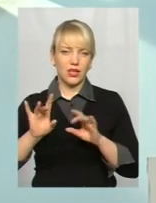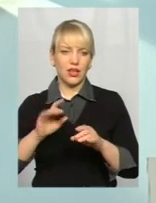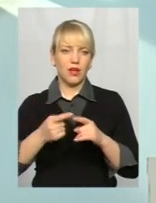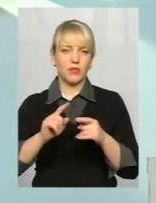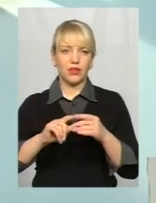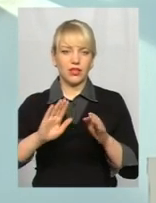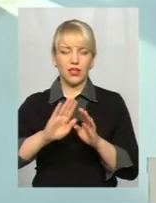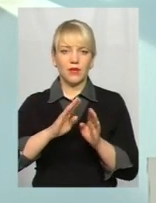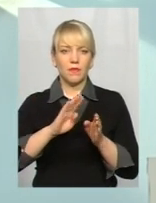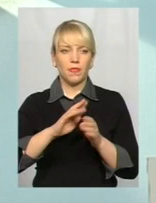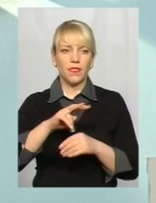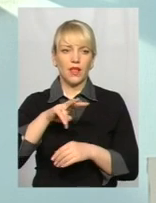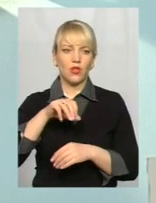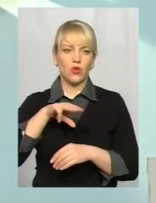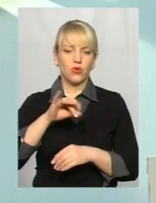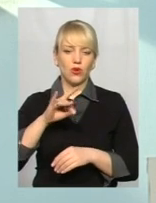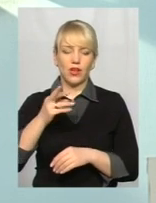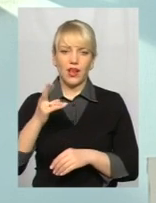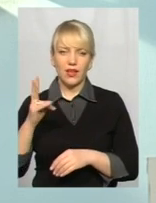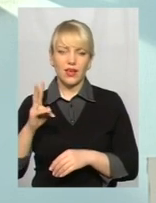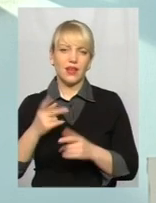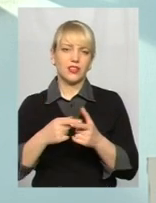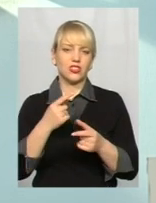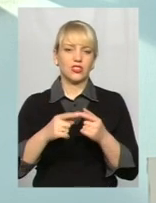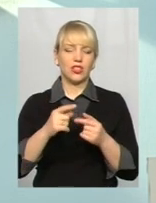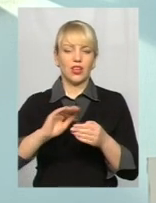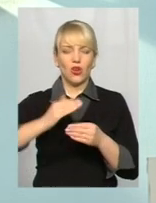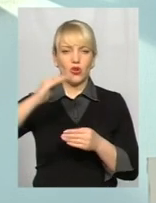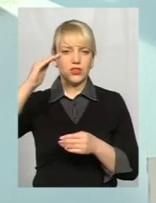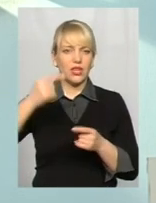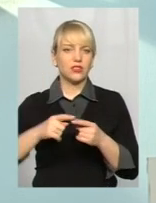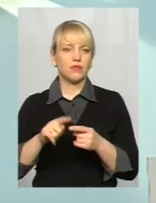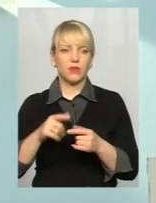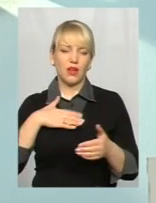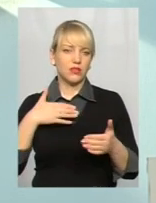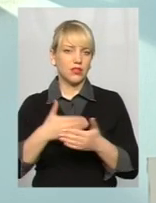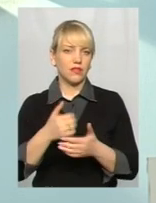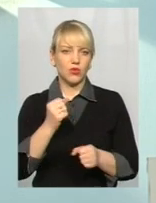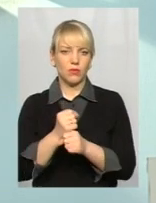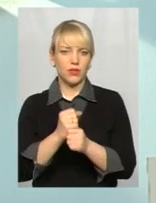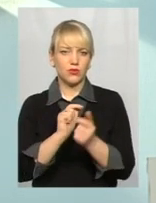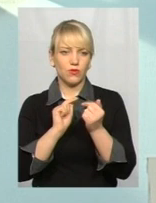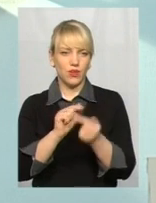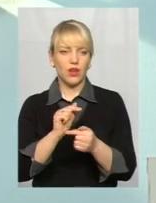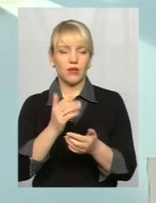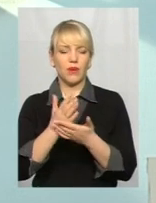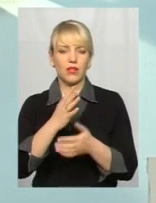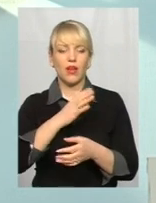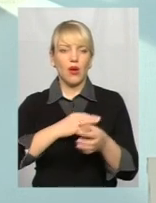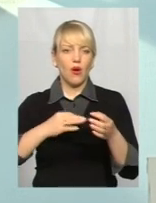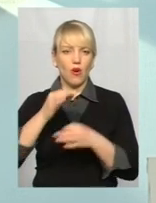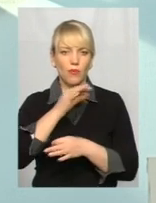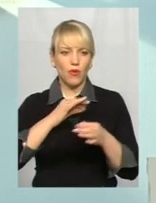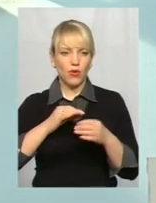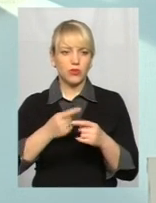розтяжки, чи це лотерея, чи це інший вид їхньої реклами, ми з цим так само починаємо активно працювати. Вже мали попередні розмови з управлінням